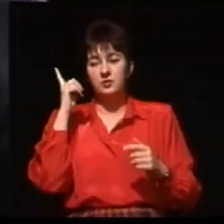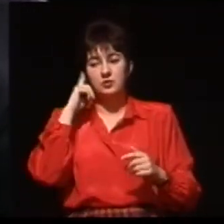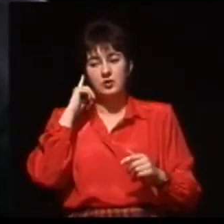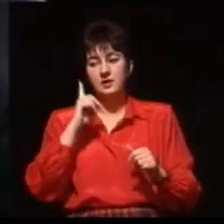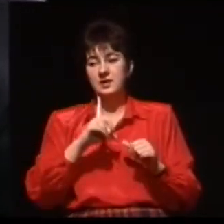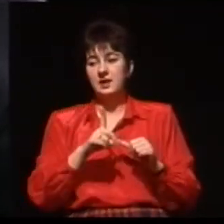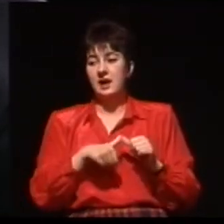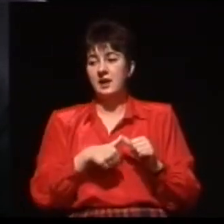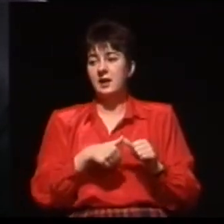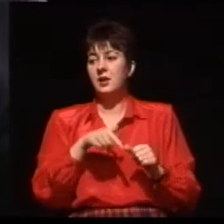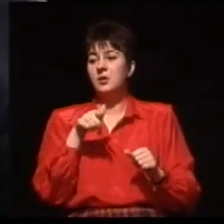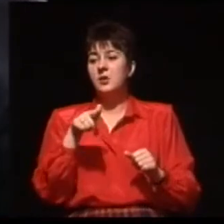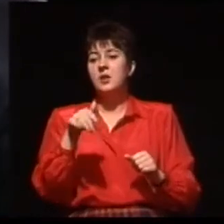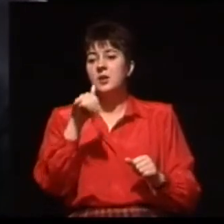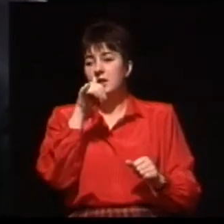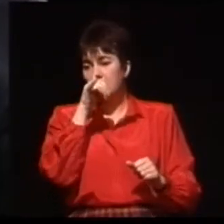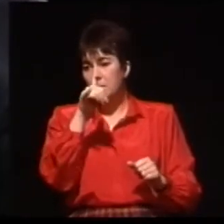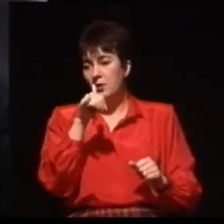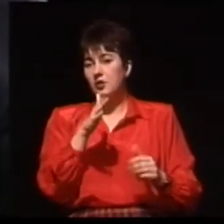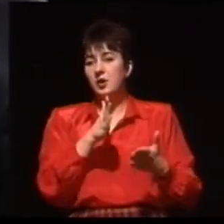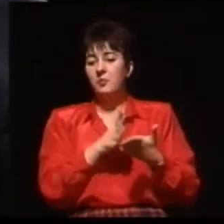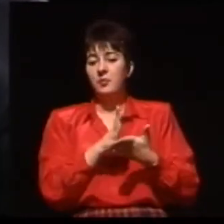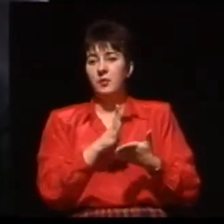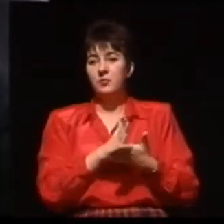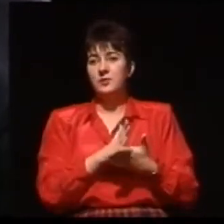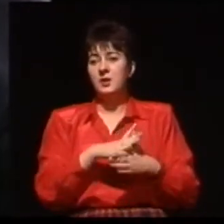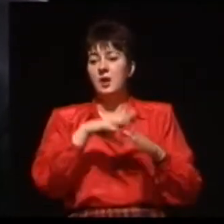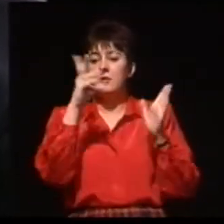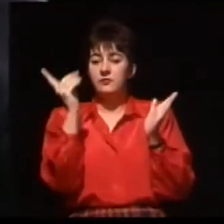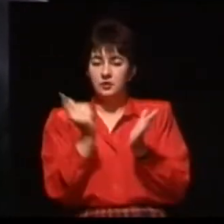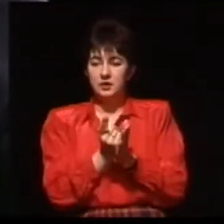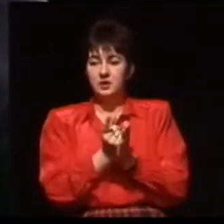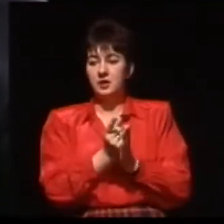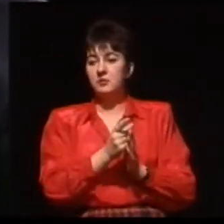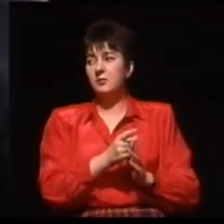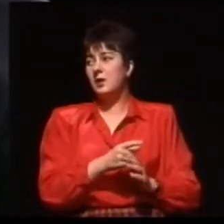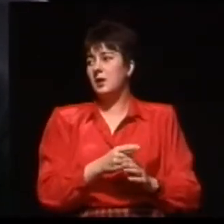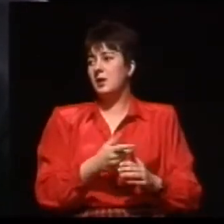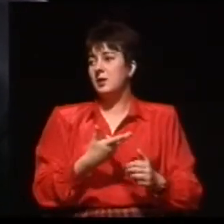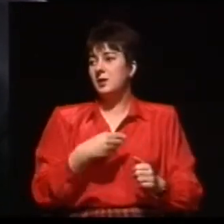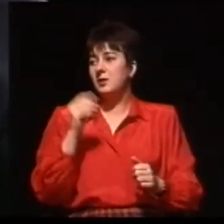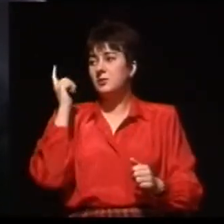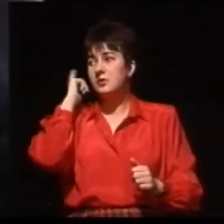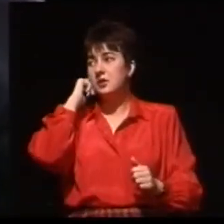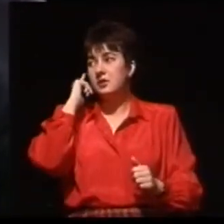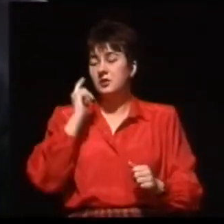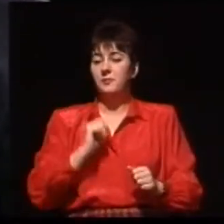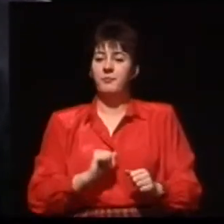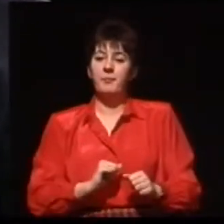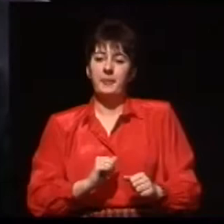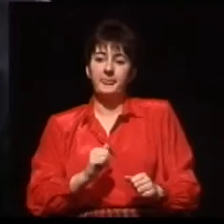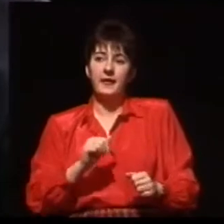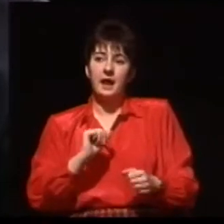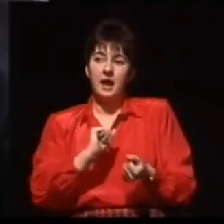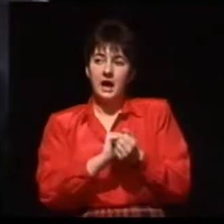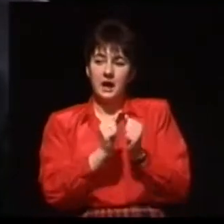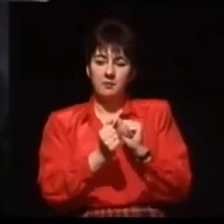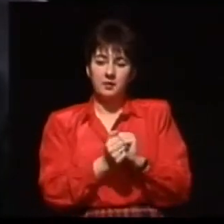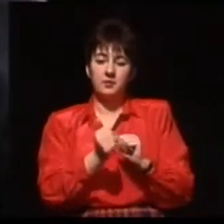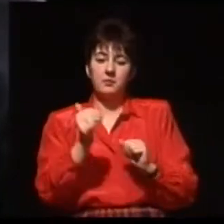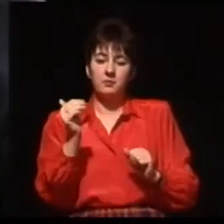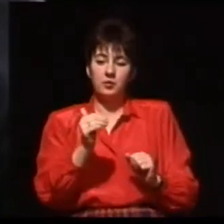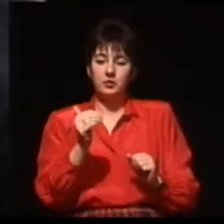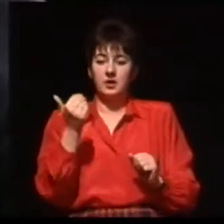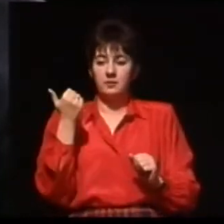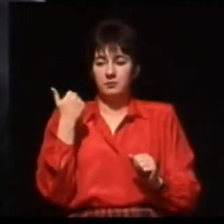urządzenie, które jest szansą dla wszystkich. Są bardzo precyzyjne kryteria, które muszą być spełnione,